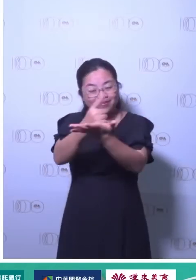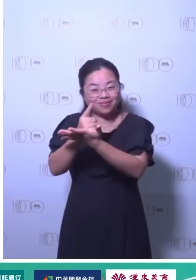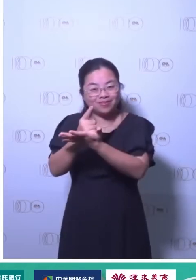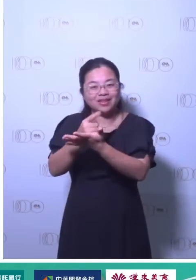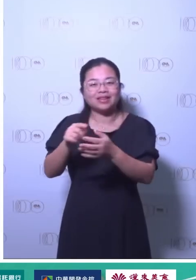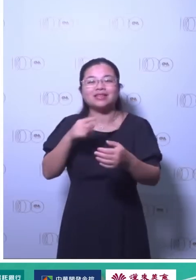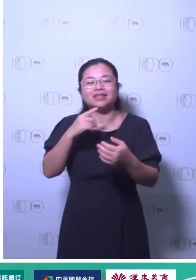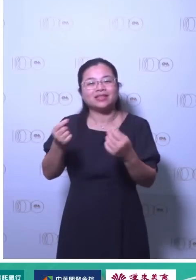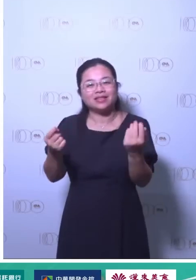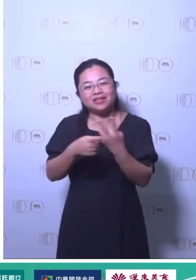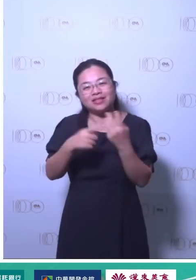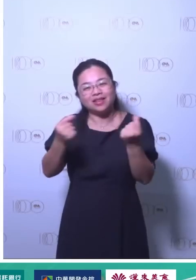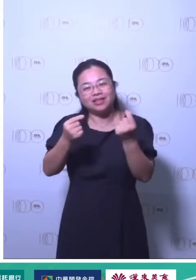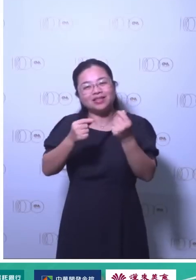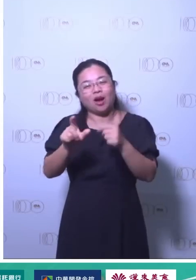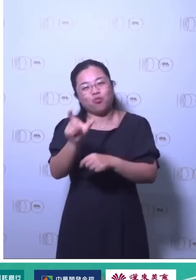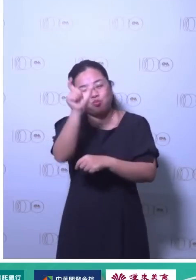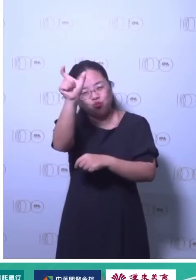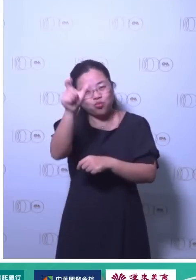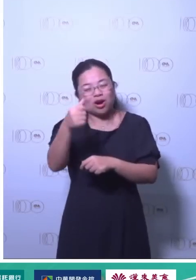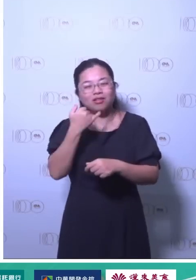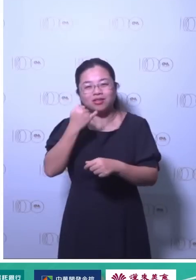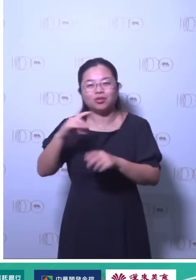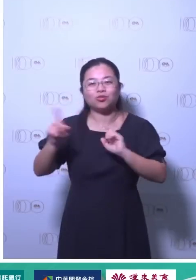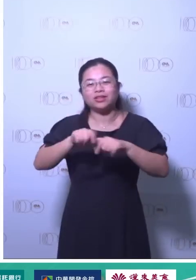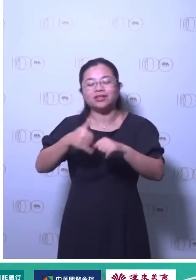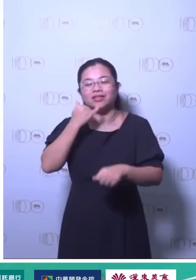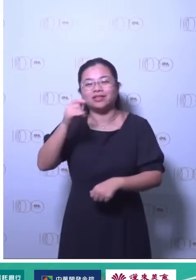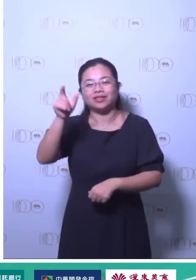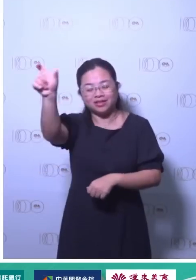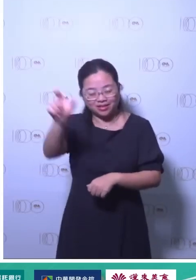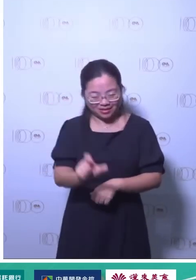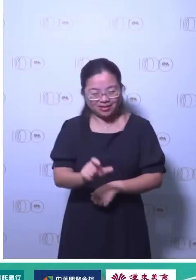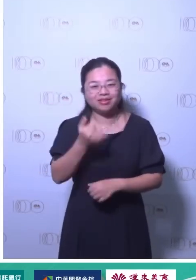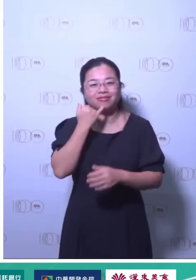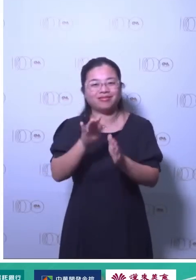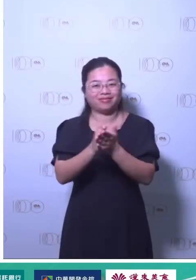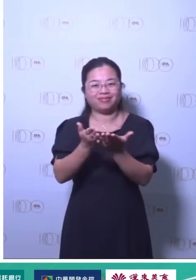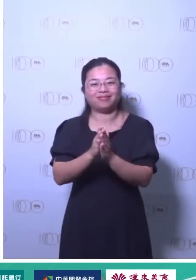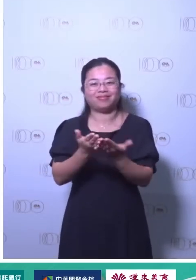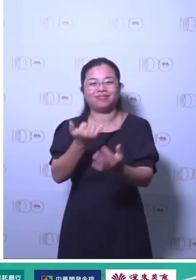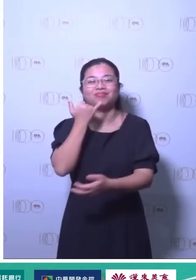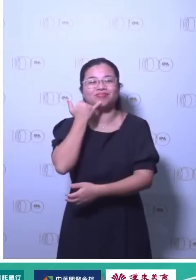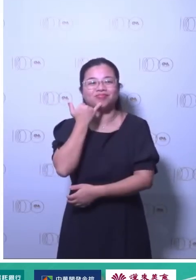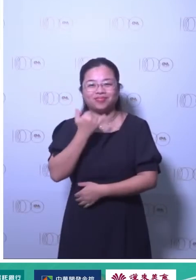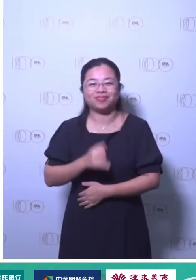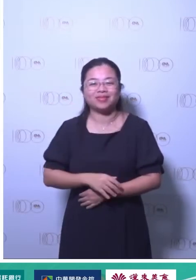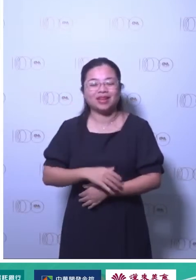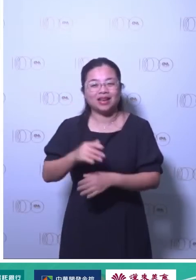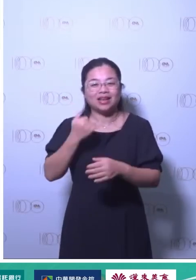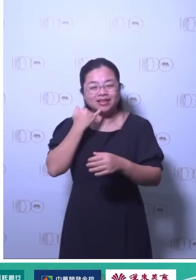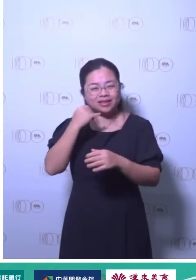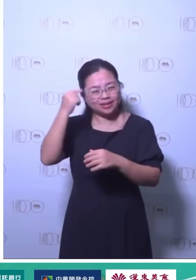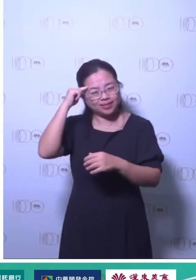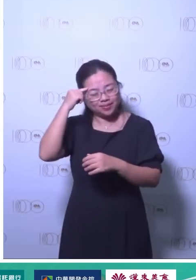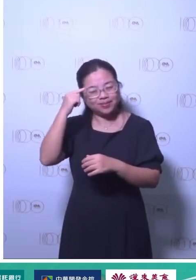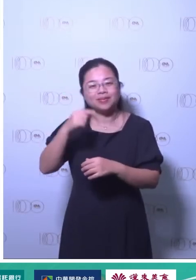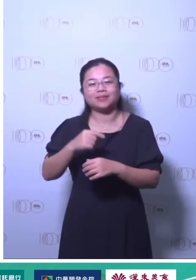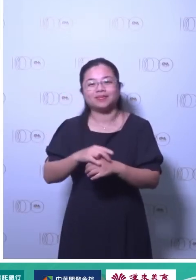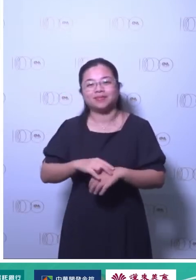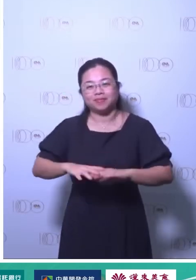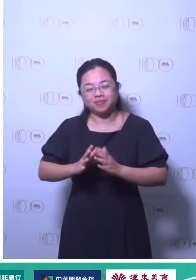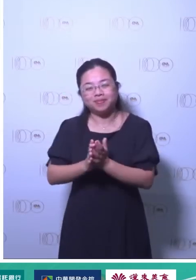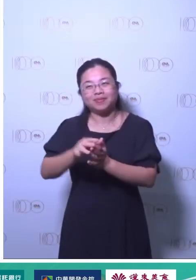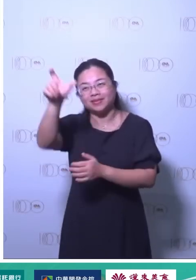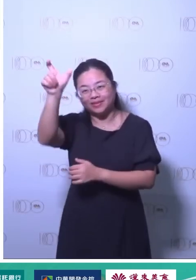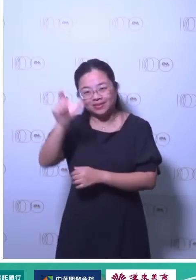说你应该要看哪几个相关的讯息所以很有趣所以很有趣那大家有兴趣的话其实蛮鼓励说